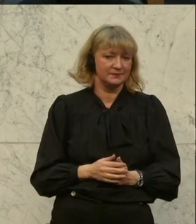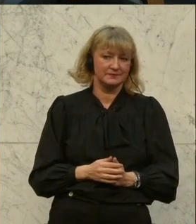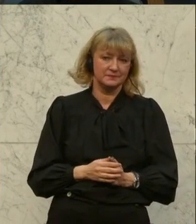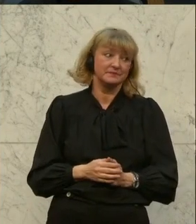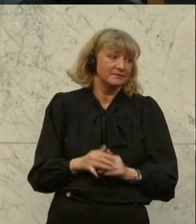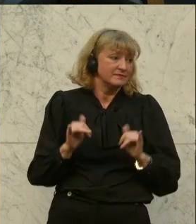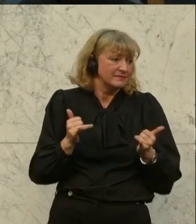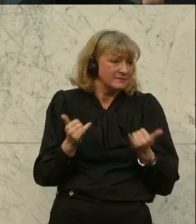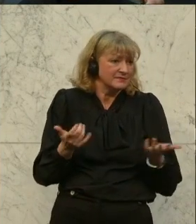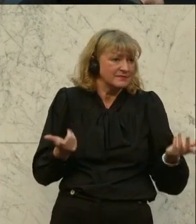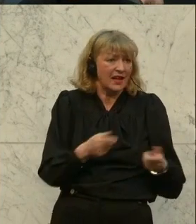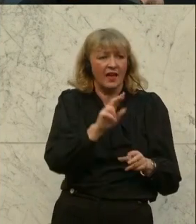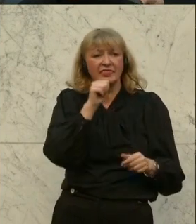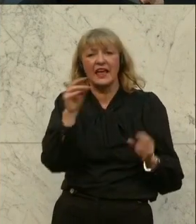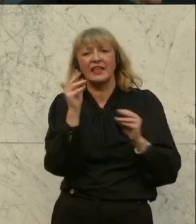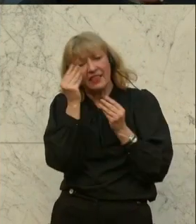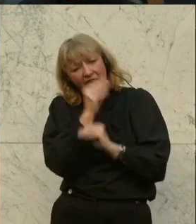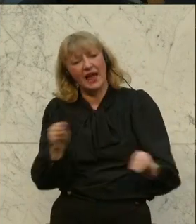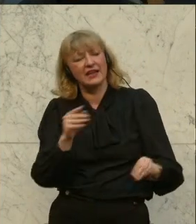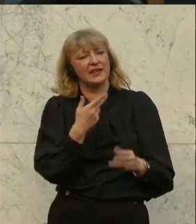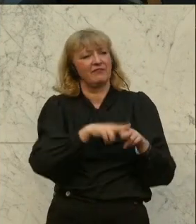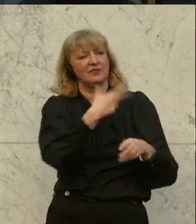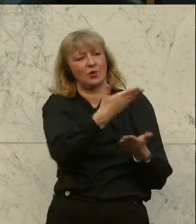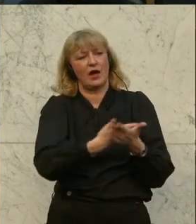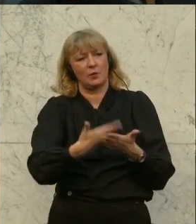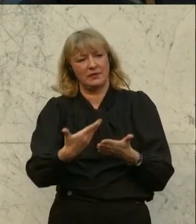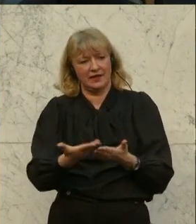Ja, das ist einfach unredlich, wenn Sie so argumentieren. Es ist unredlich.